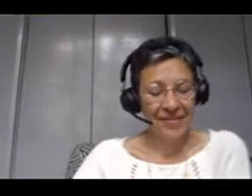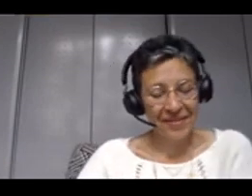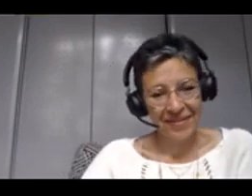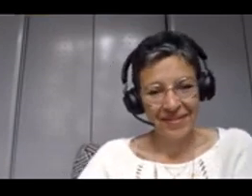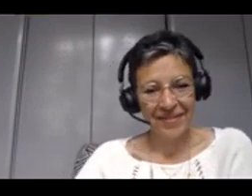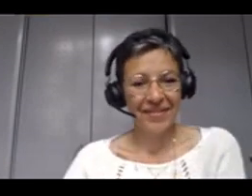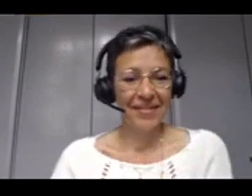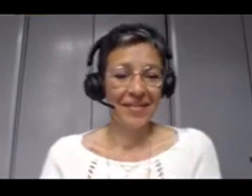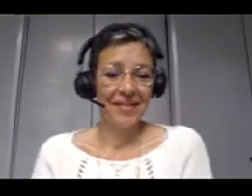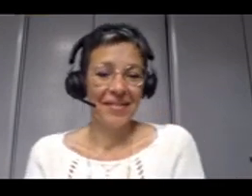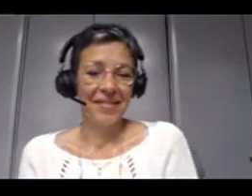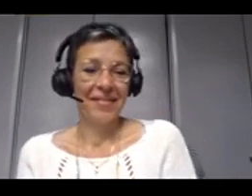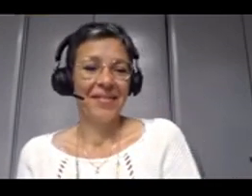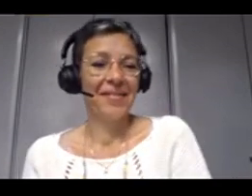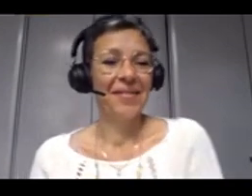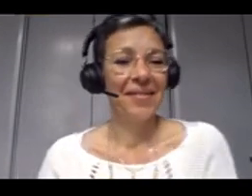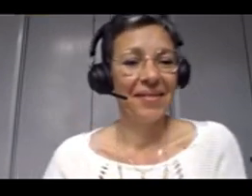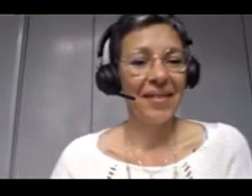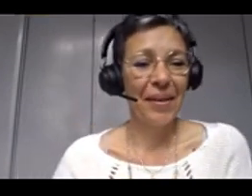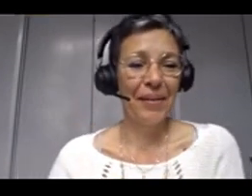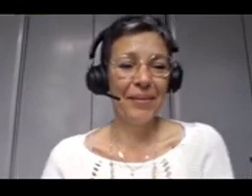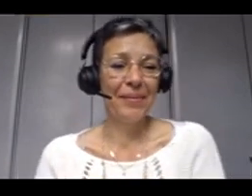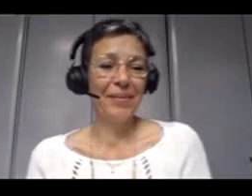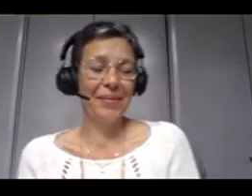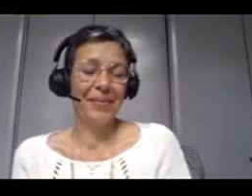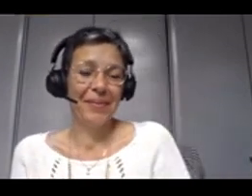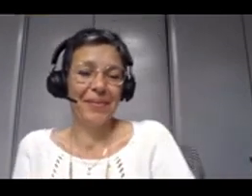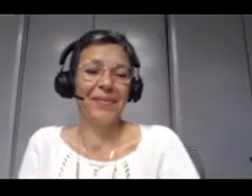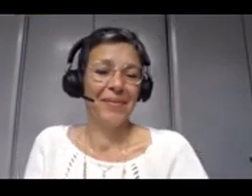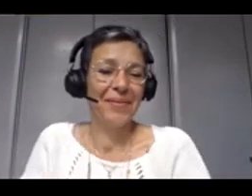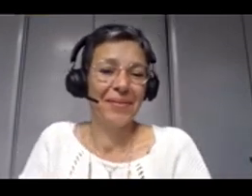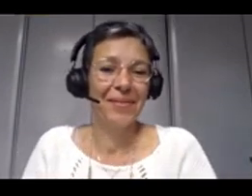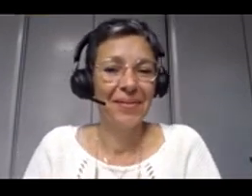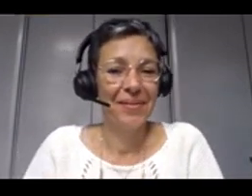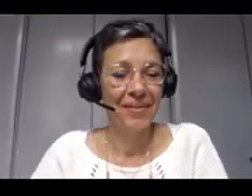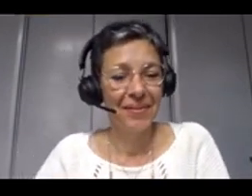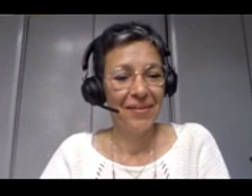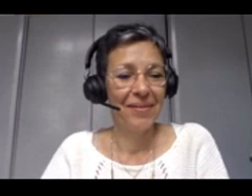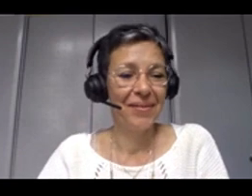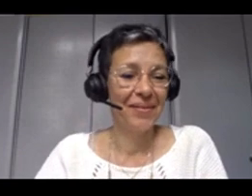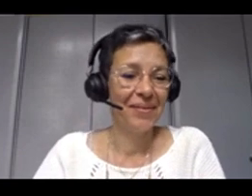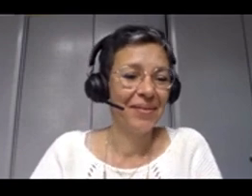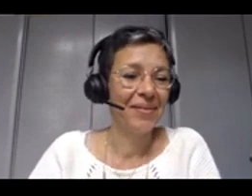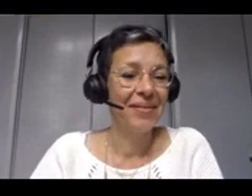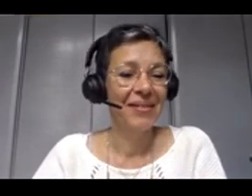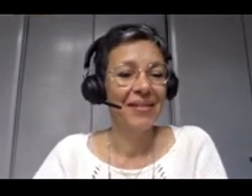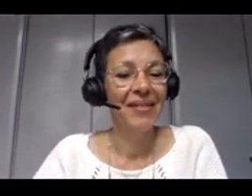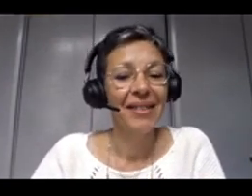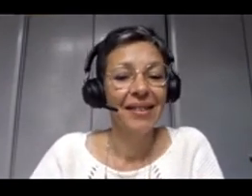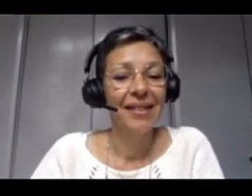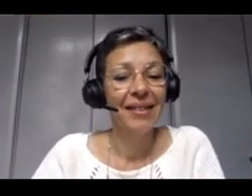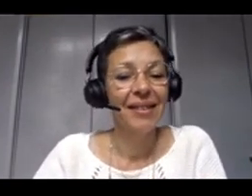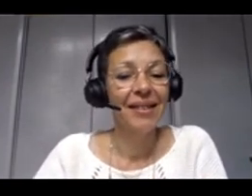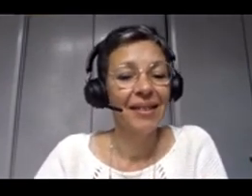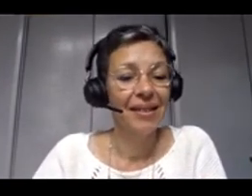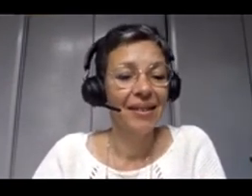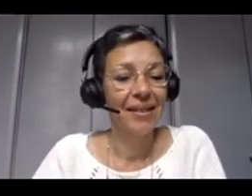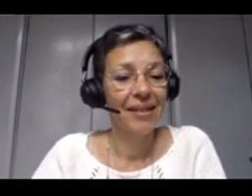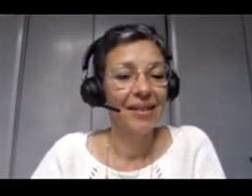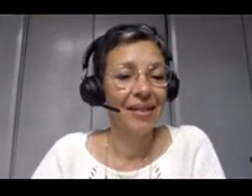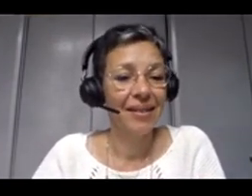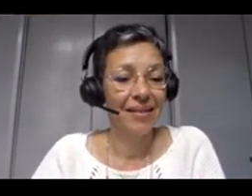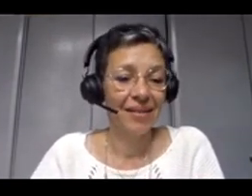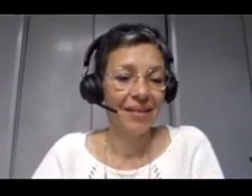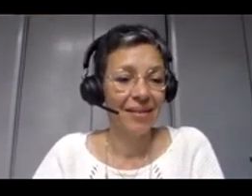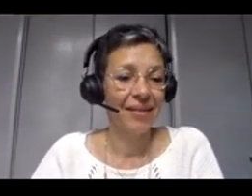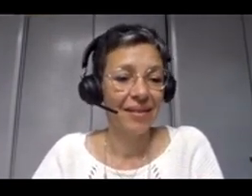partie 2, c'est une shopping list. C'est assez conséquent sur lequel, encore une fois, il ne pas oublier que vous avez la liberté d